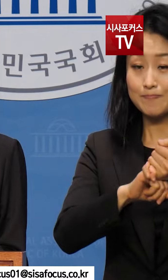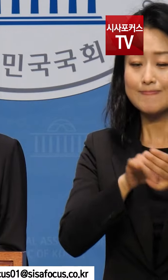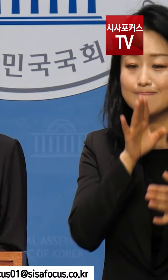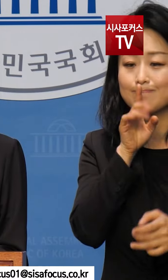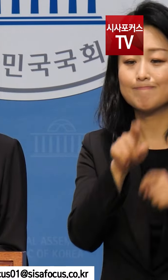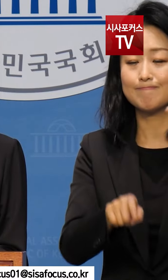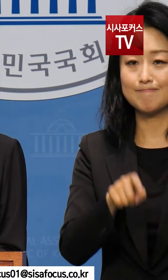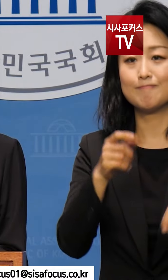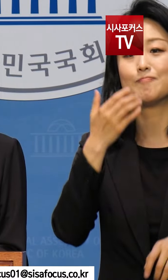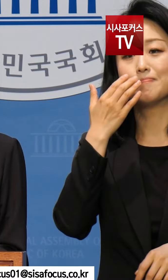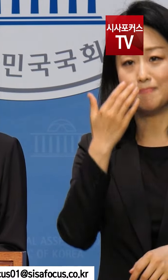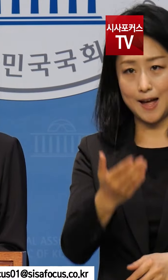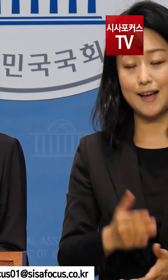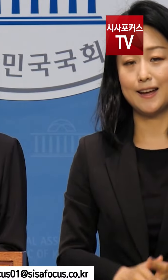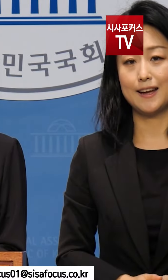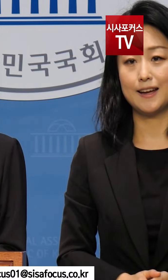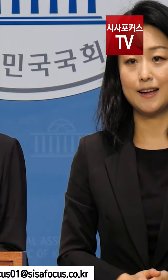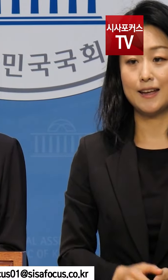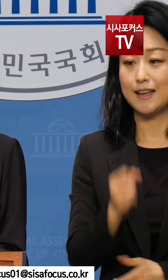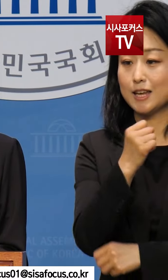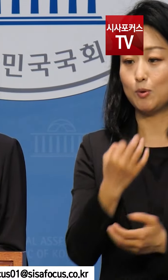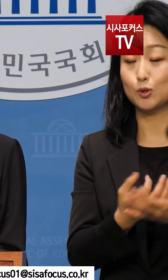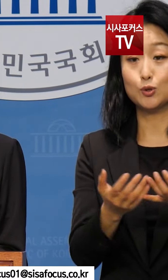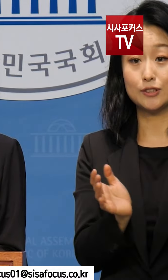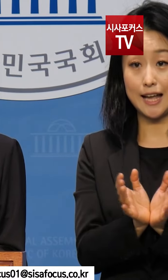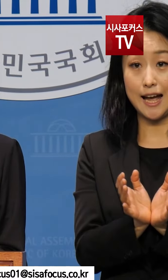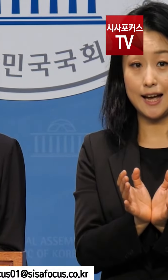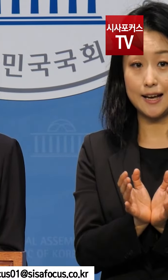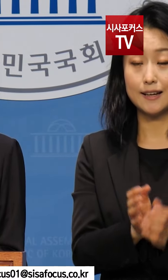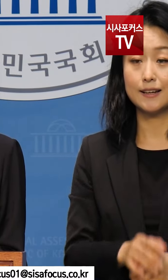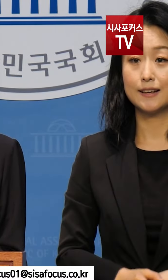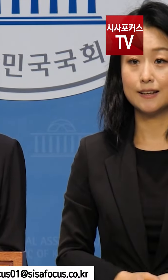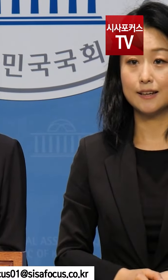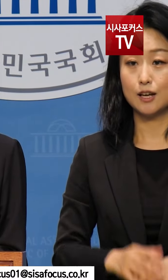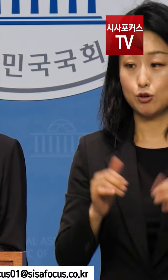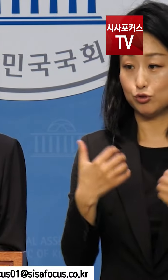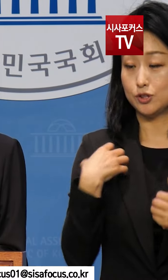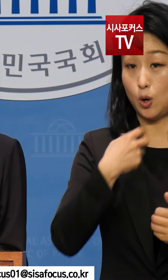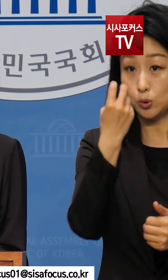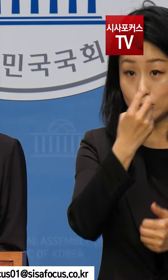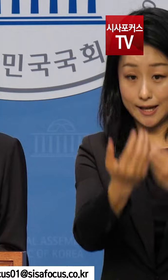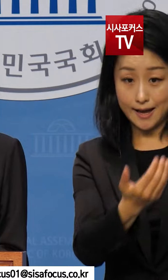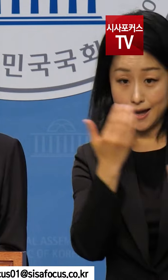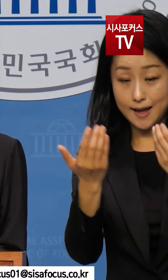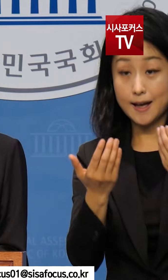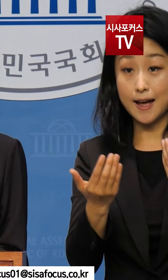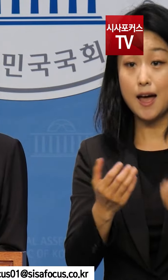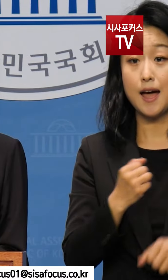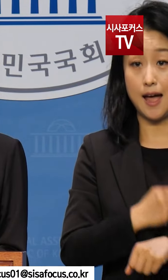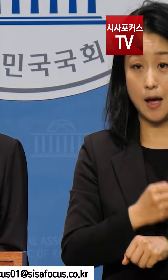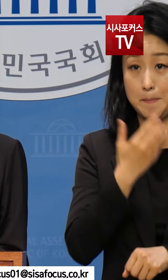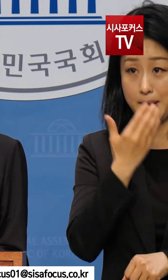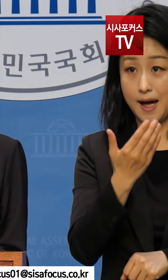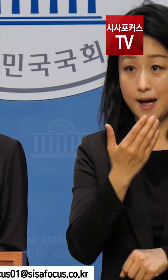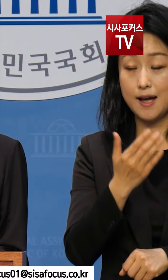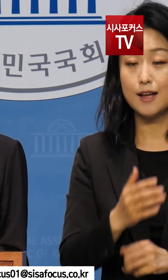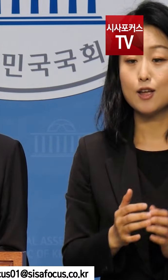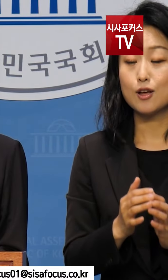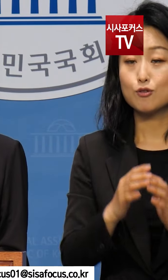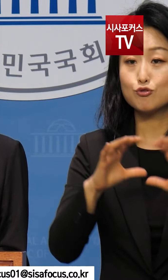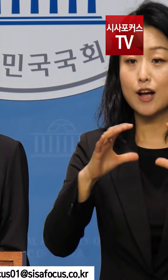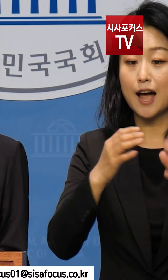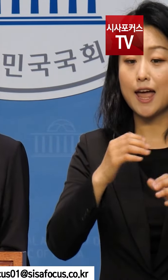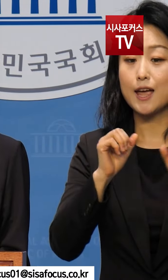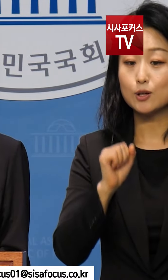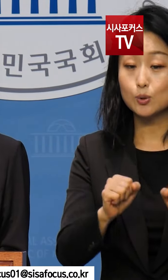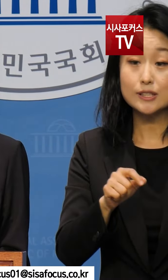지켜야 할 때입니다. 기본소득당은 오송지하차도 참사의 국정조사를 시작으로 국민의 존엄을 지켜야 할 국가의